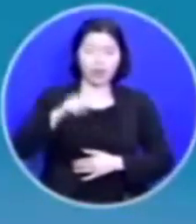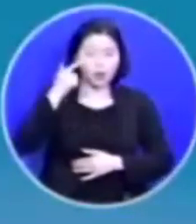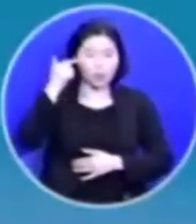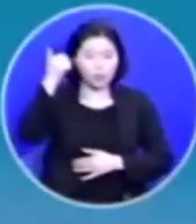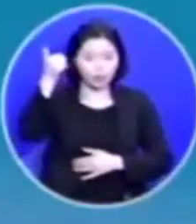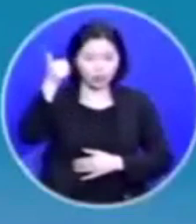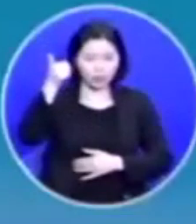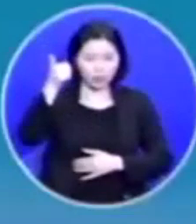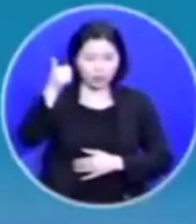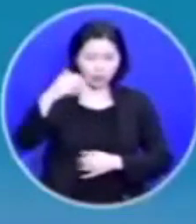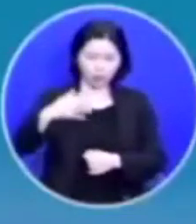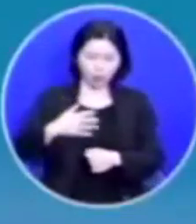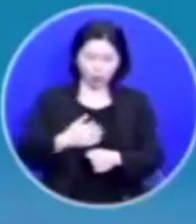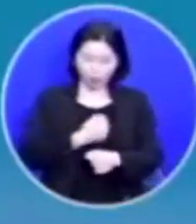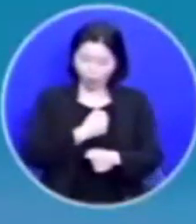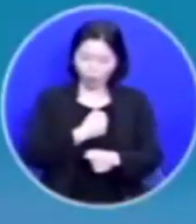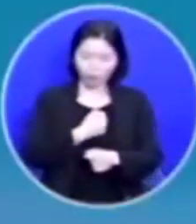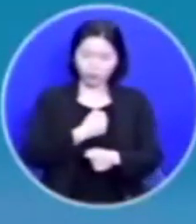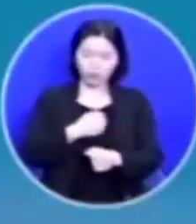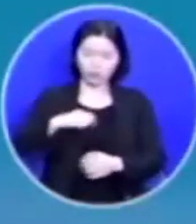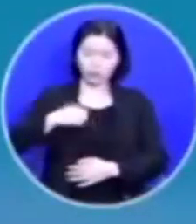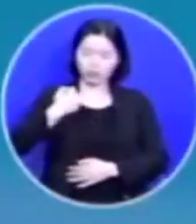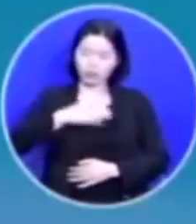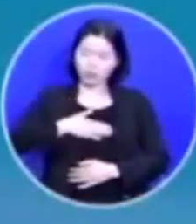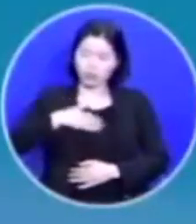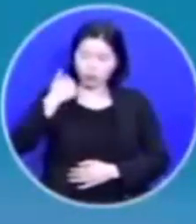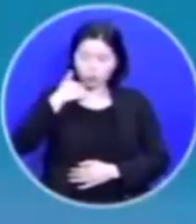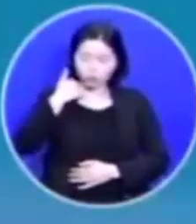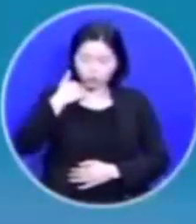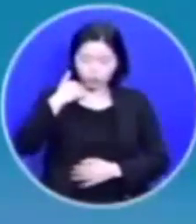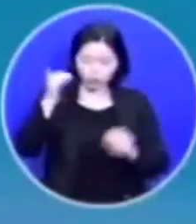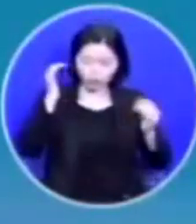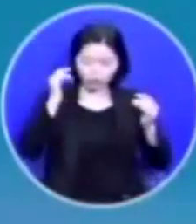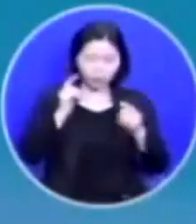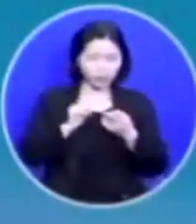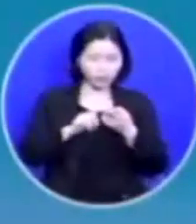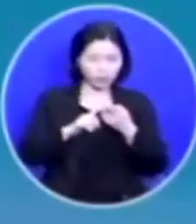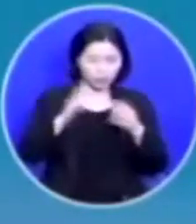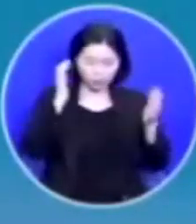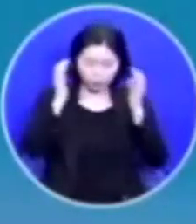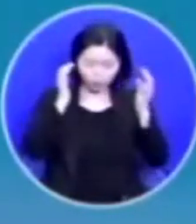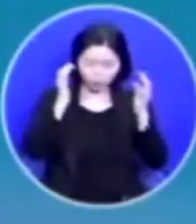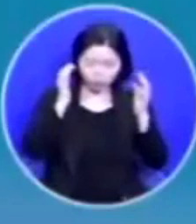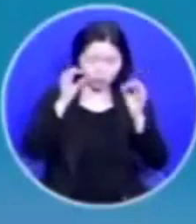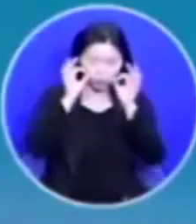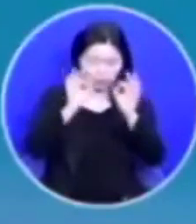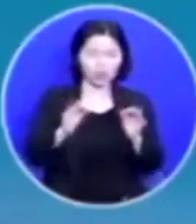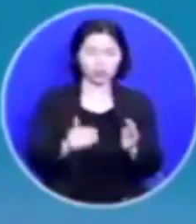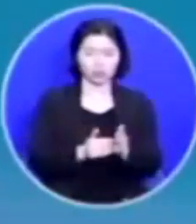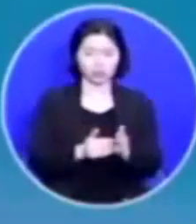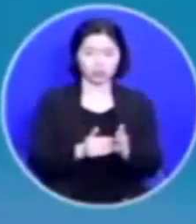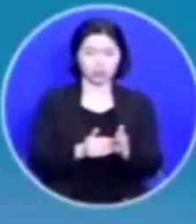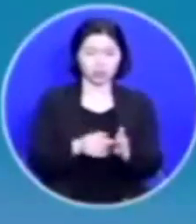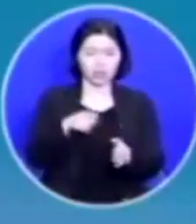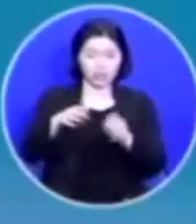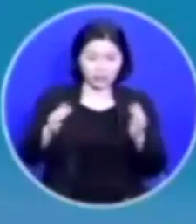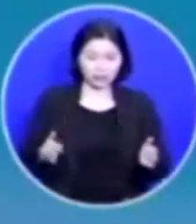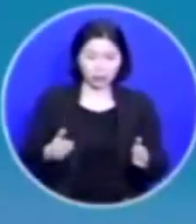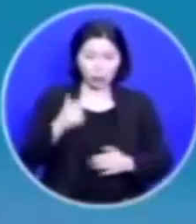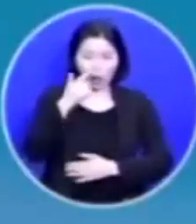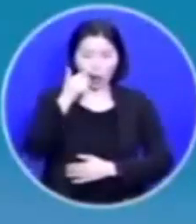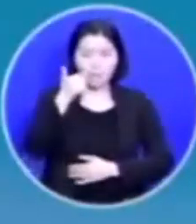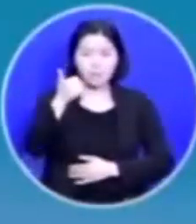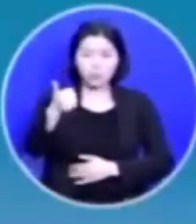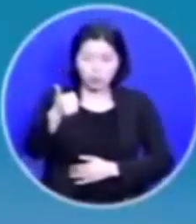굉장한 정체성의 혼란을 겪으셨던 것을 제가 보았습니다 그동안에 부모님이라고